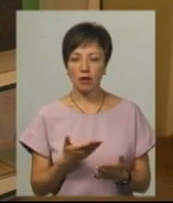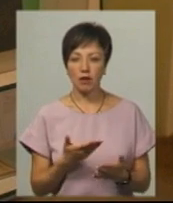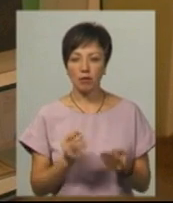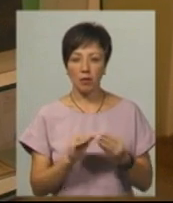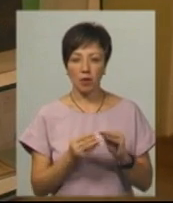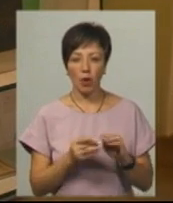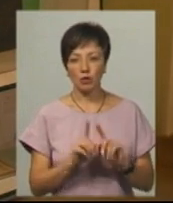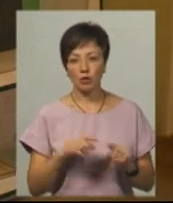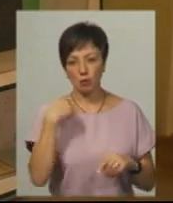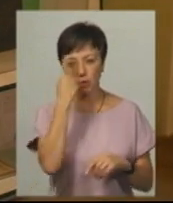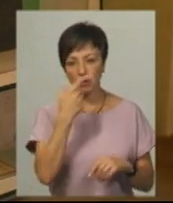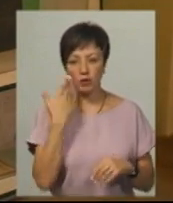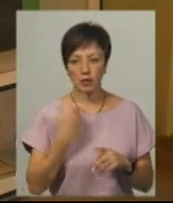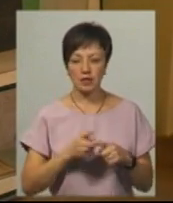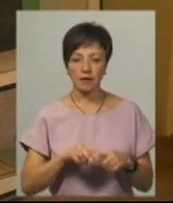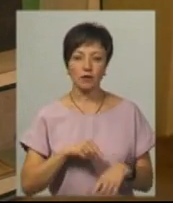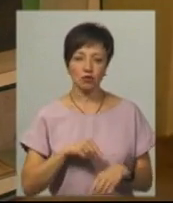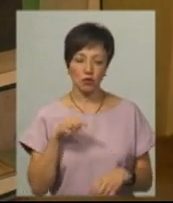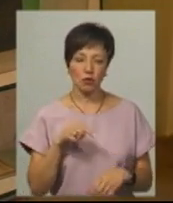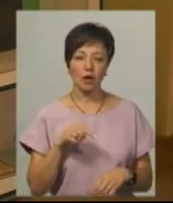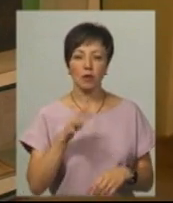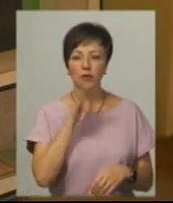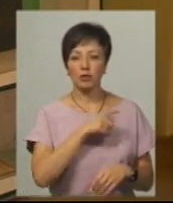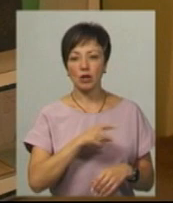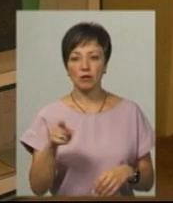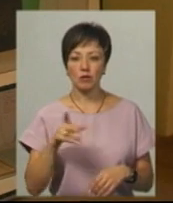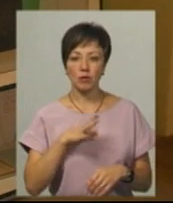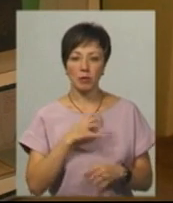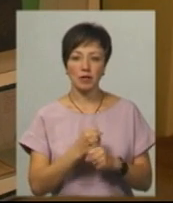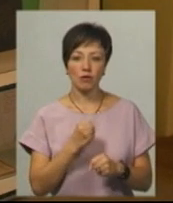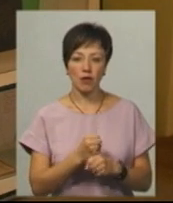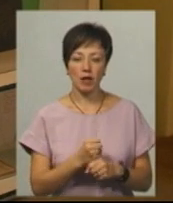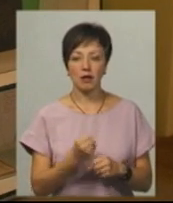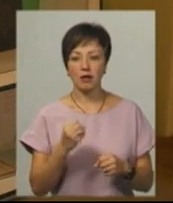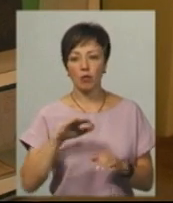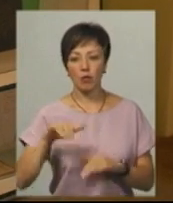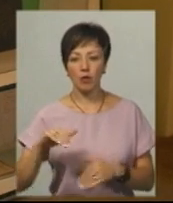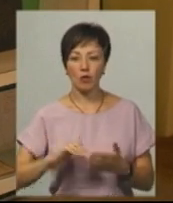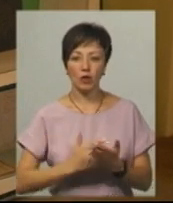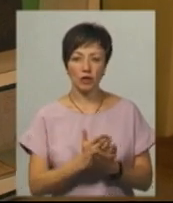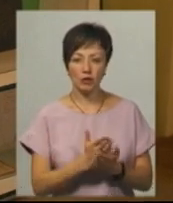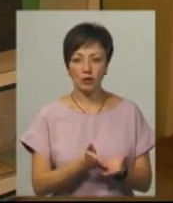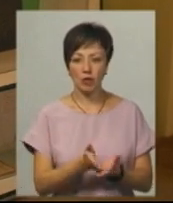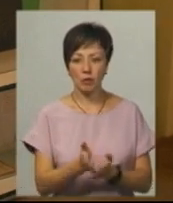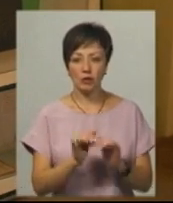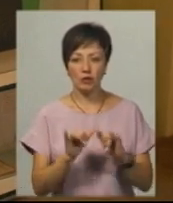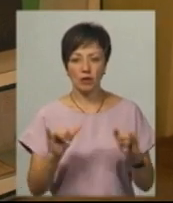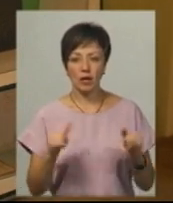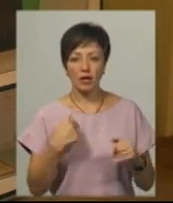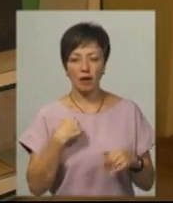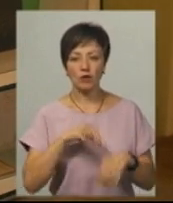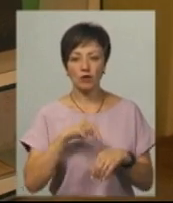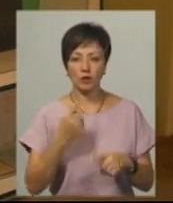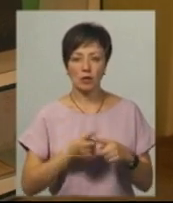проблематику. Особисто, коли це відчула, і під час того я просто працювала, і потім, що в політичному напрямку розвивалася, я